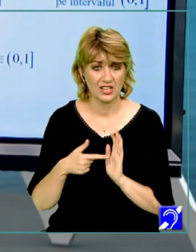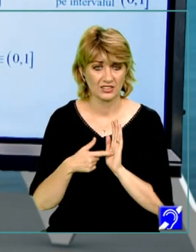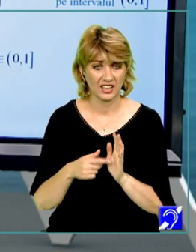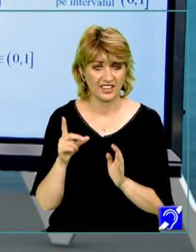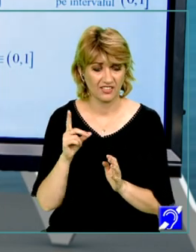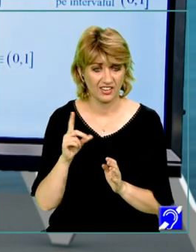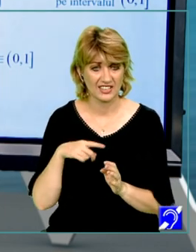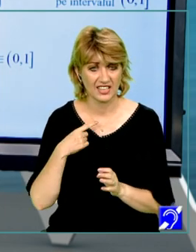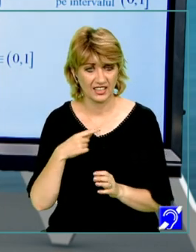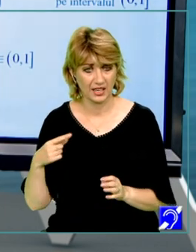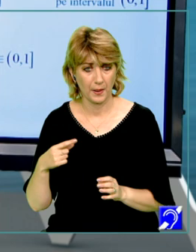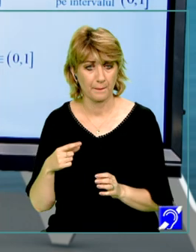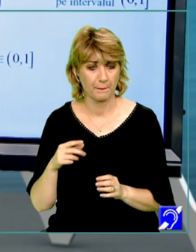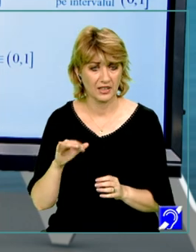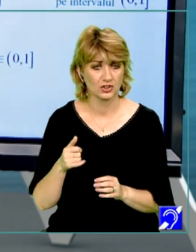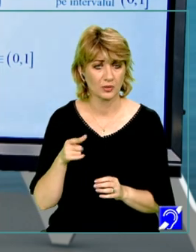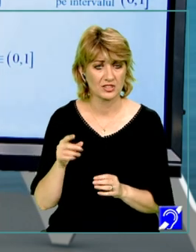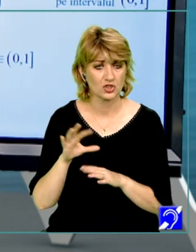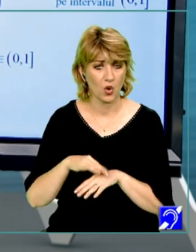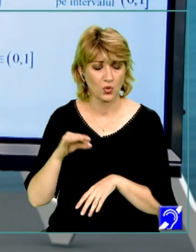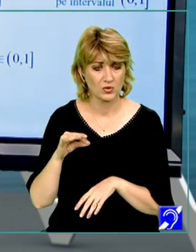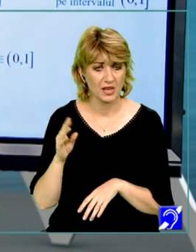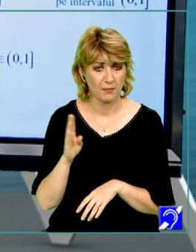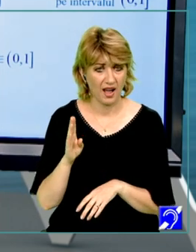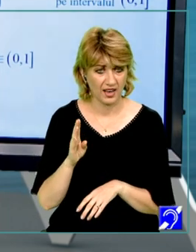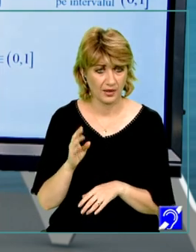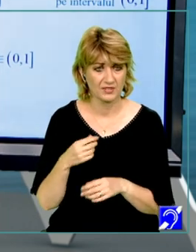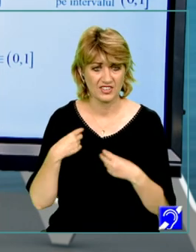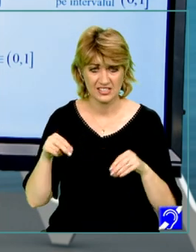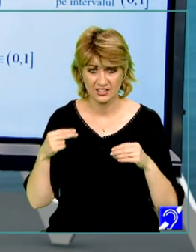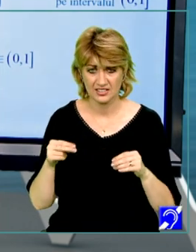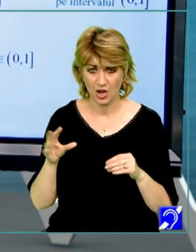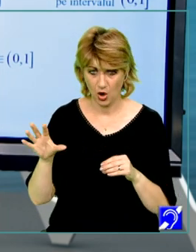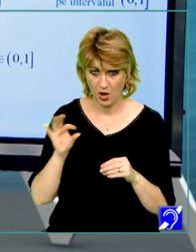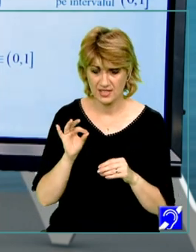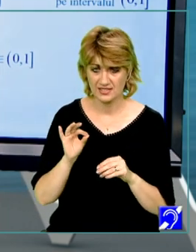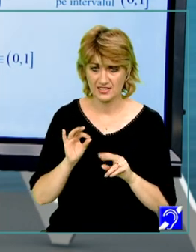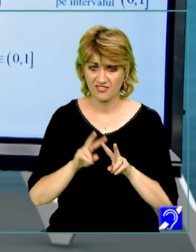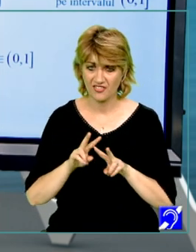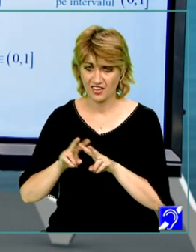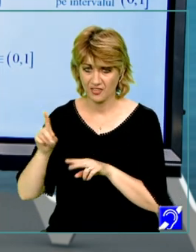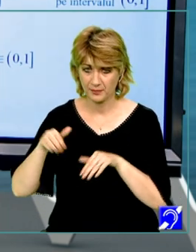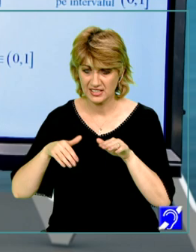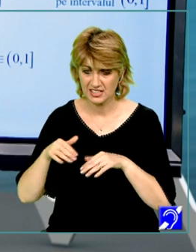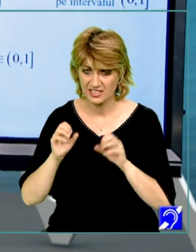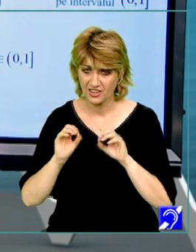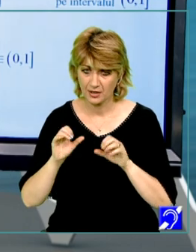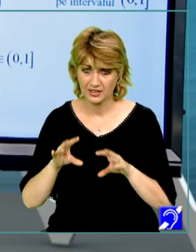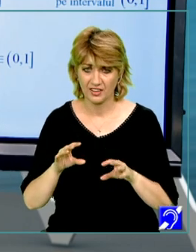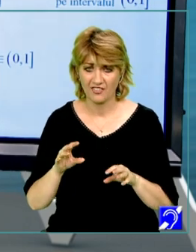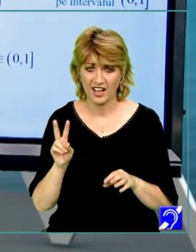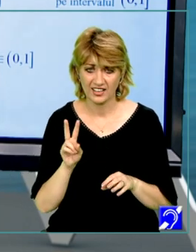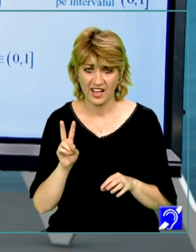negativă, mergem pe soluția din barem, barem care este public și vă sfătuim să accesați site-ul Ministerului pentru a vă informa legat de